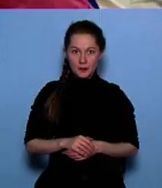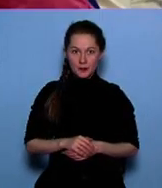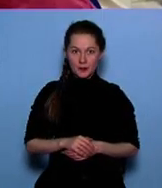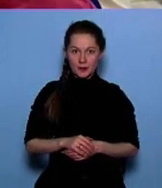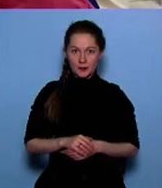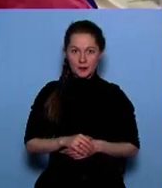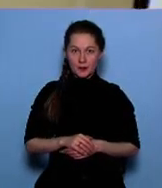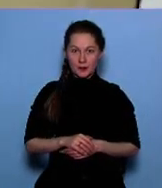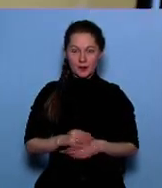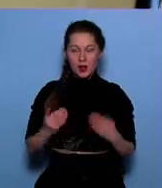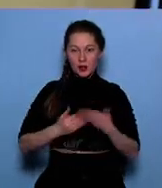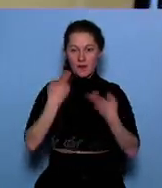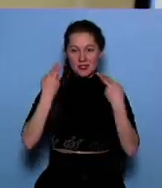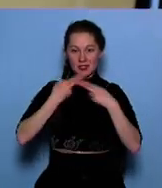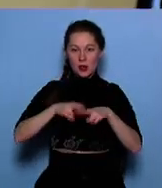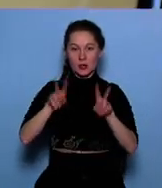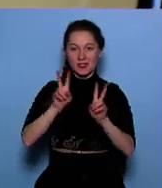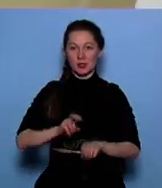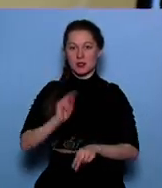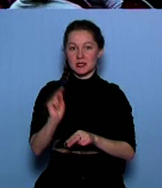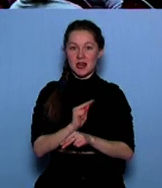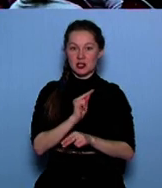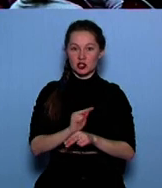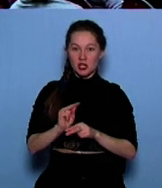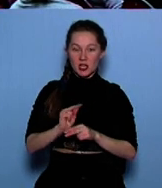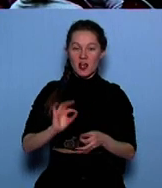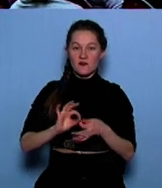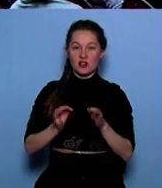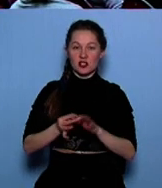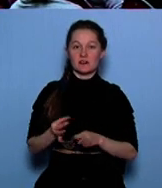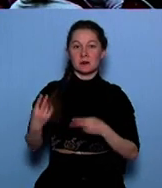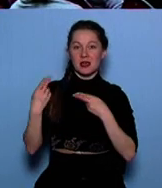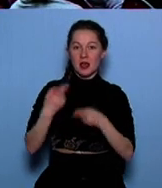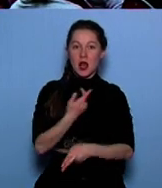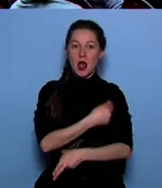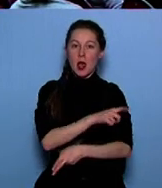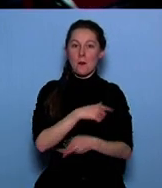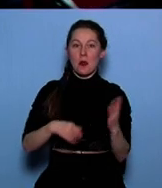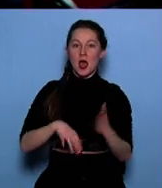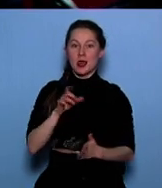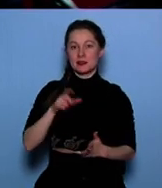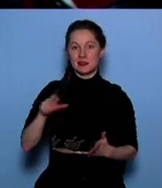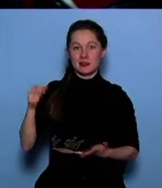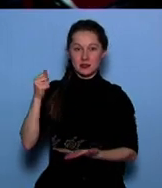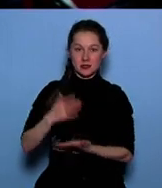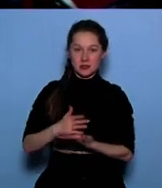Новые технологии диагностики и лечения. В столице республики приехали медики и ведущие федеральных центров.